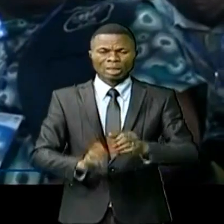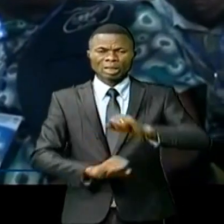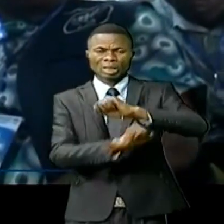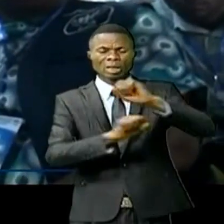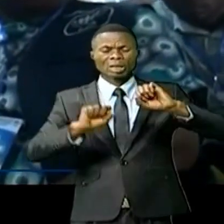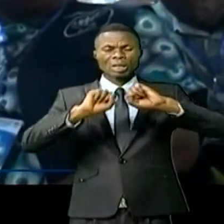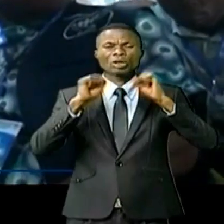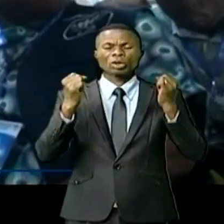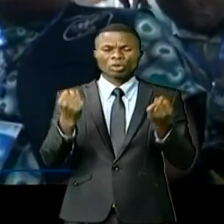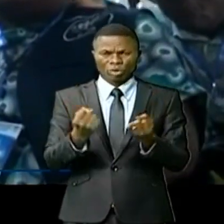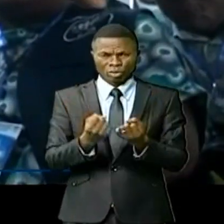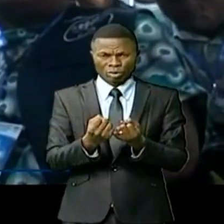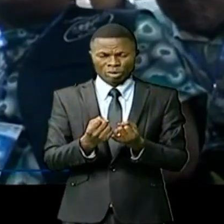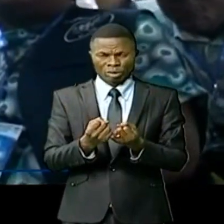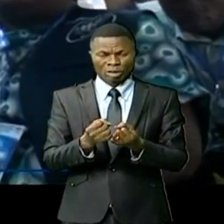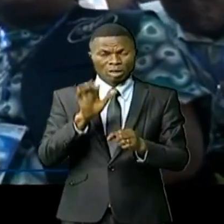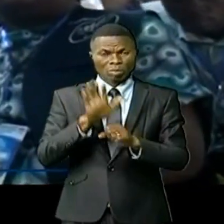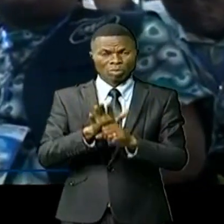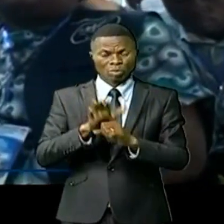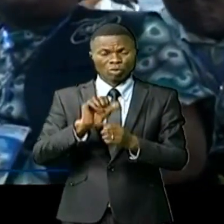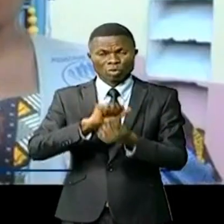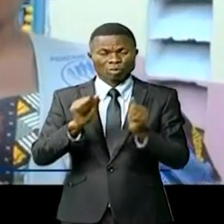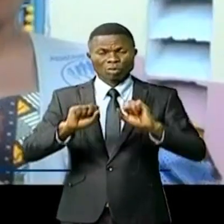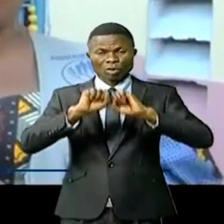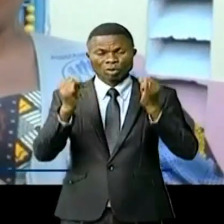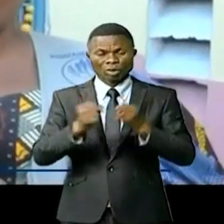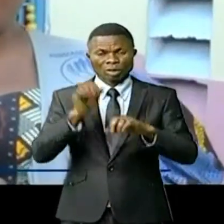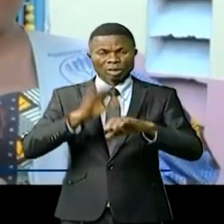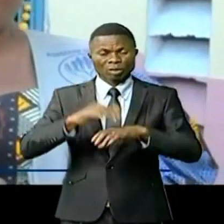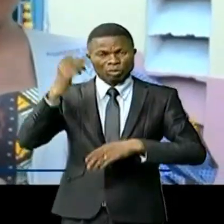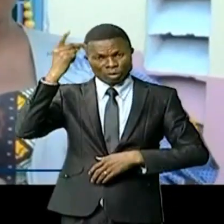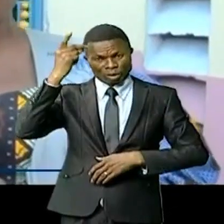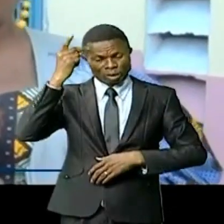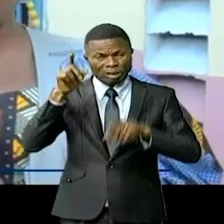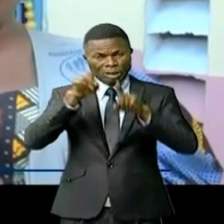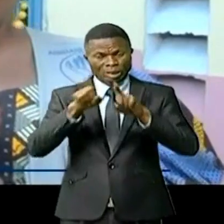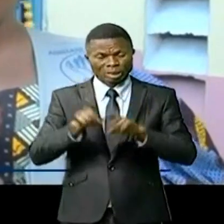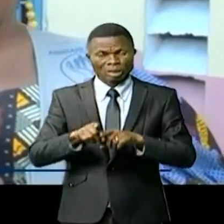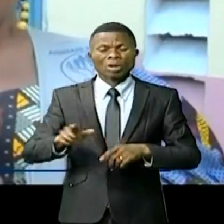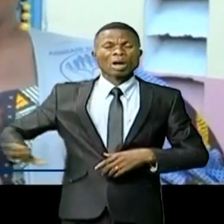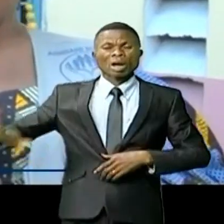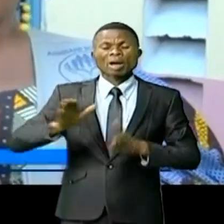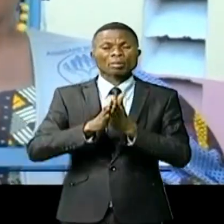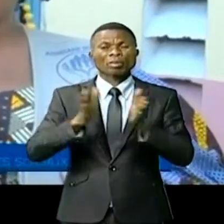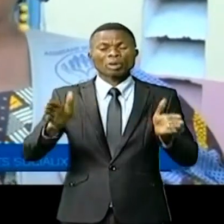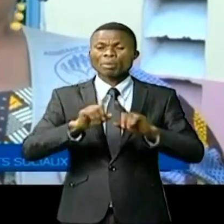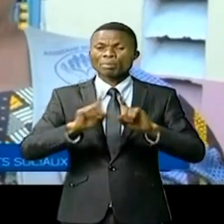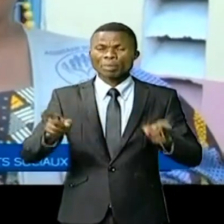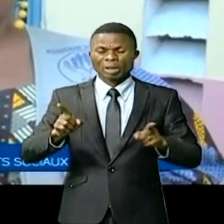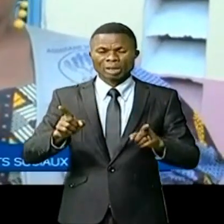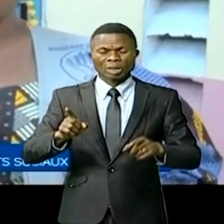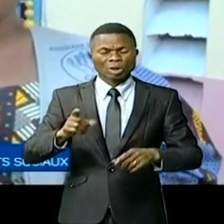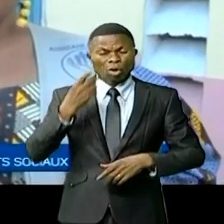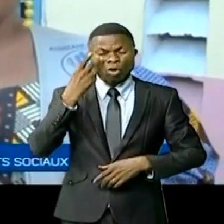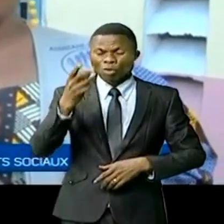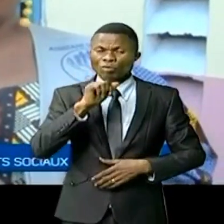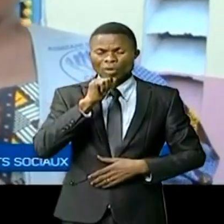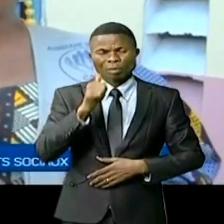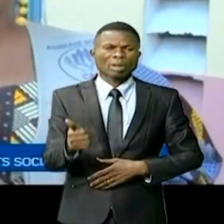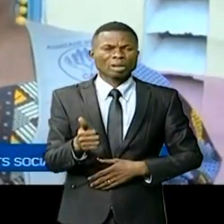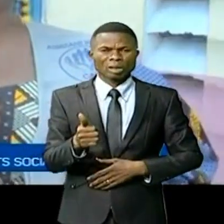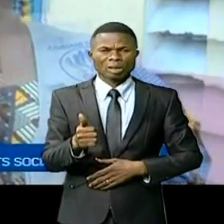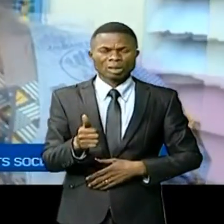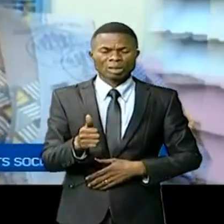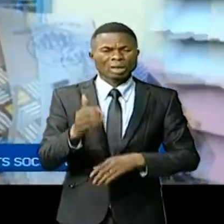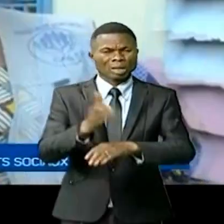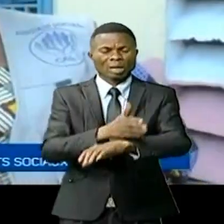sociale. Il y a tant de phénomènes sociaux qui sont dans la ville de Kinshasa, voire même en RDC, mais on ne sent pas l